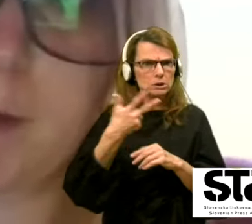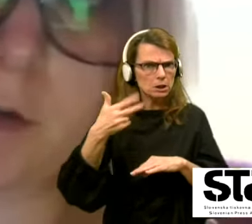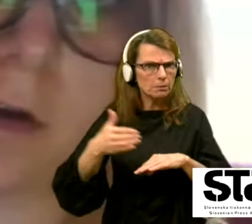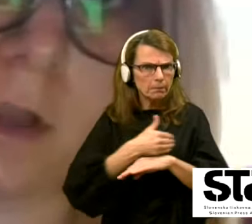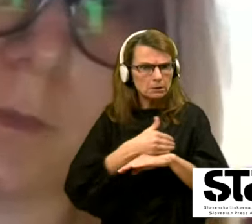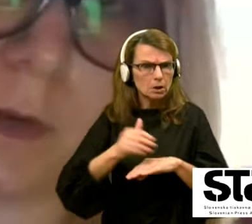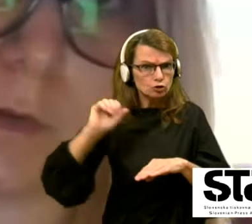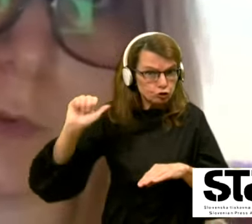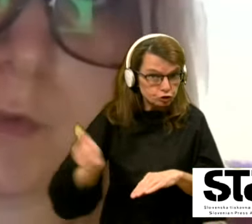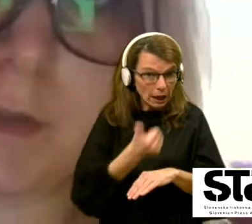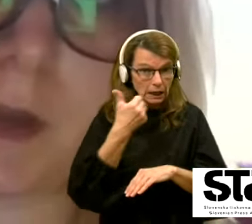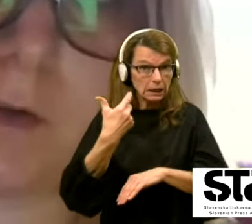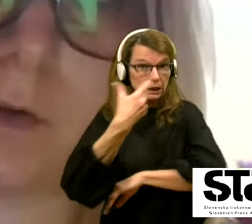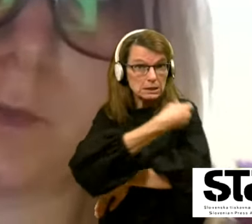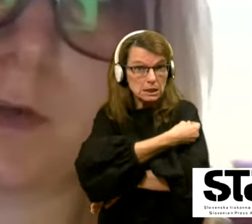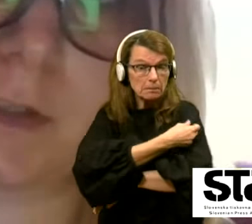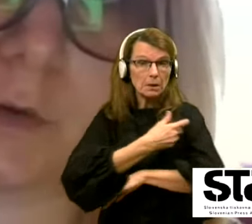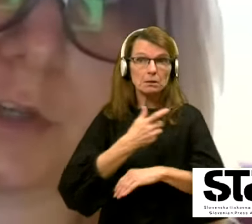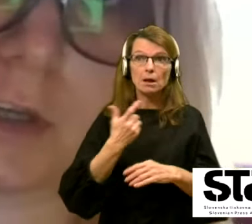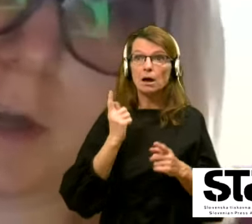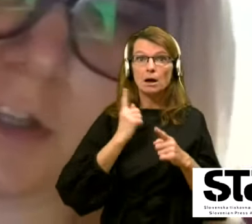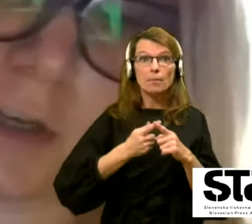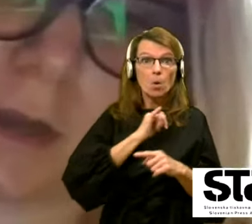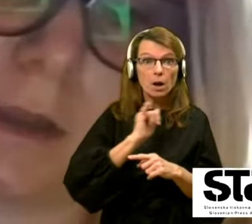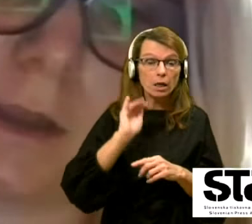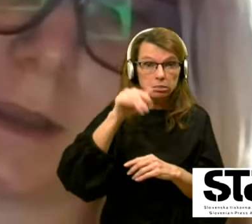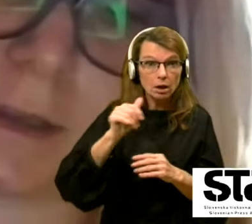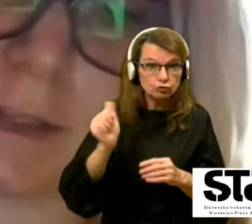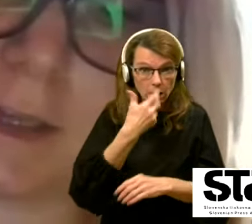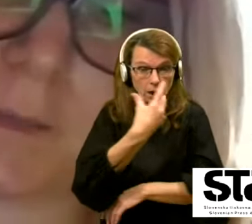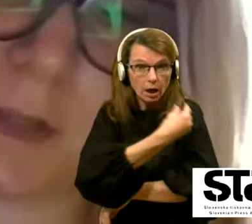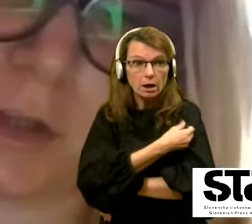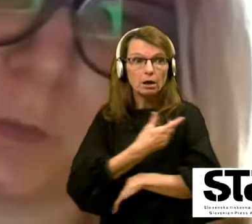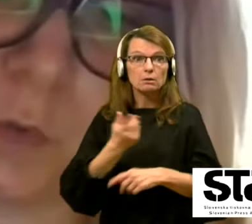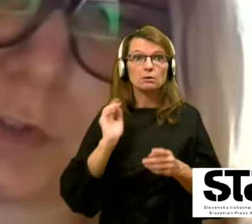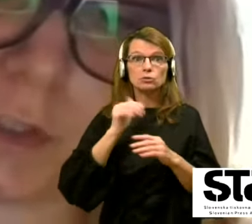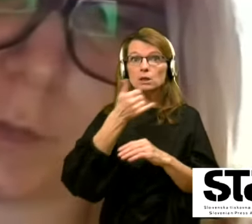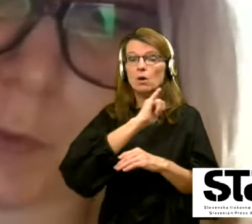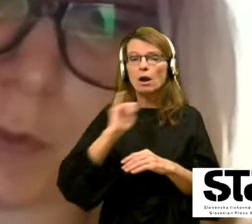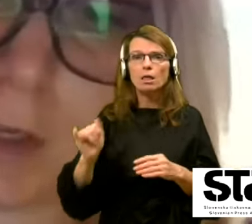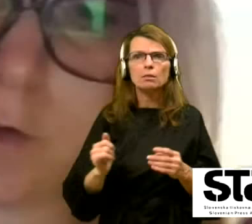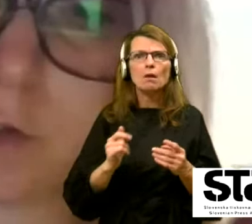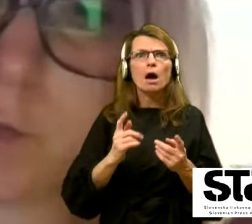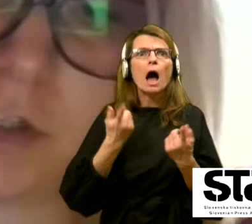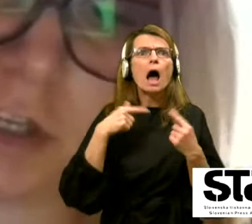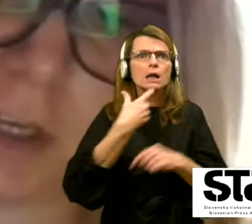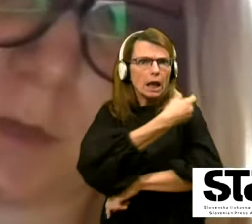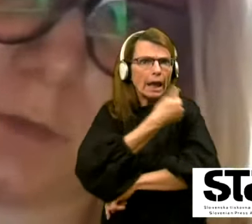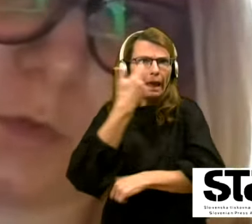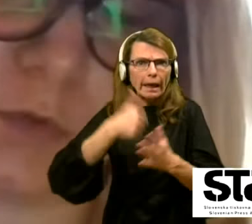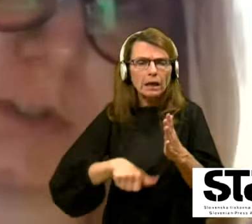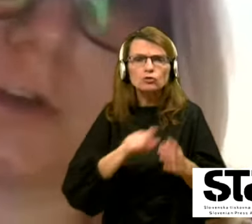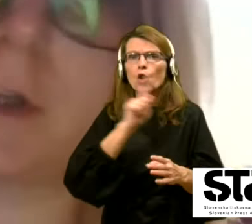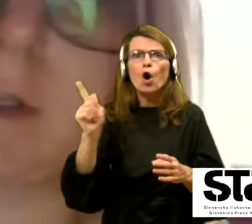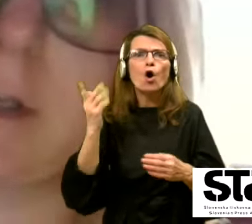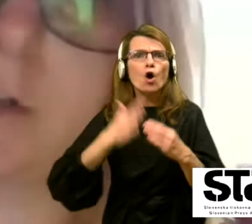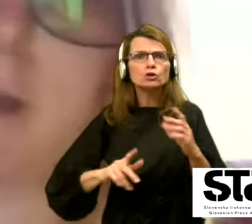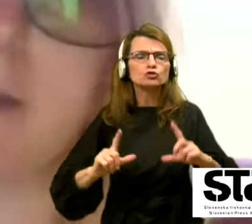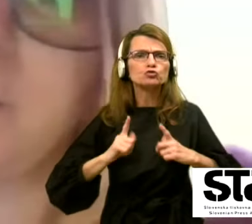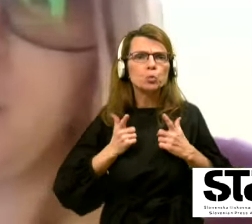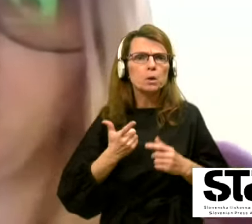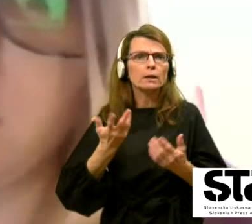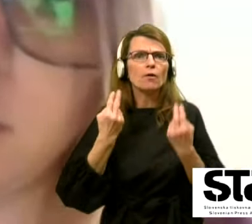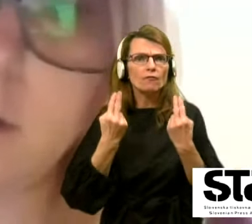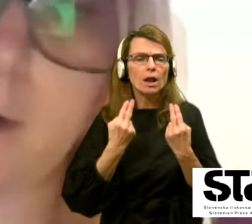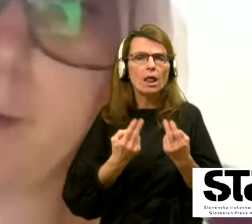to doživljensko. Bi lahko, prosim, malo obrazložil, kakšna je razlika med imunostjo. Potem, ko zboliš imunostjo, ki ti